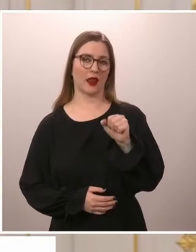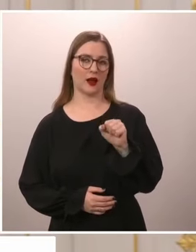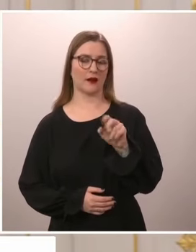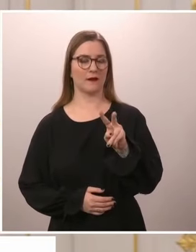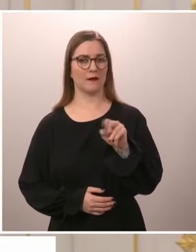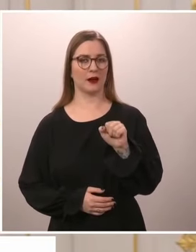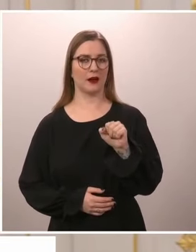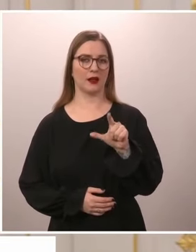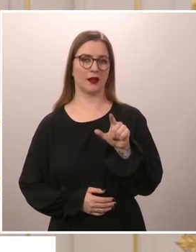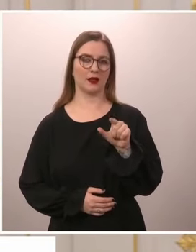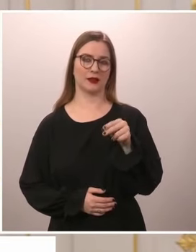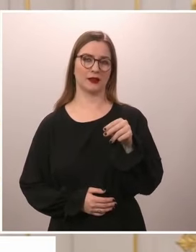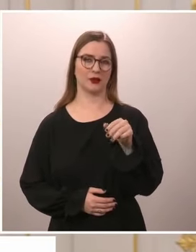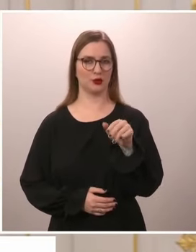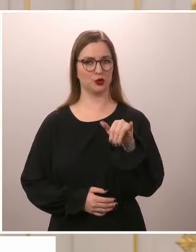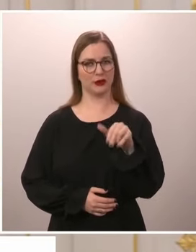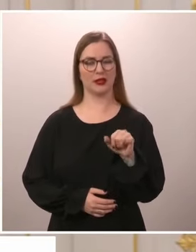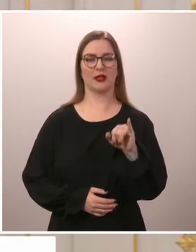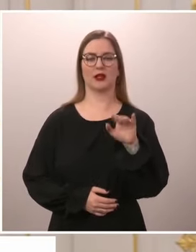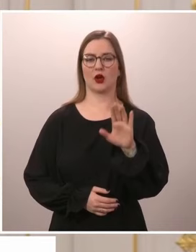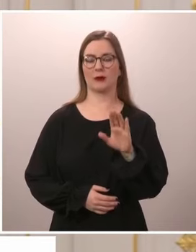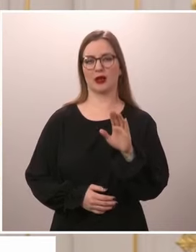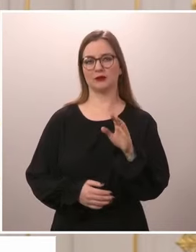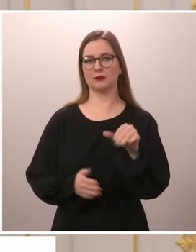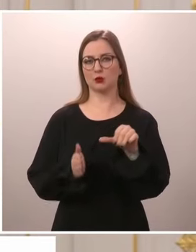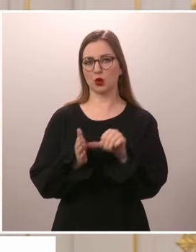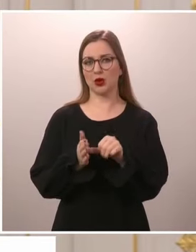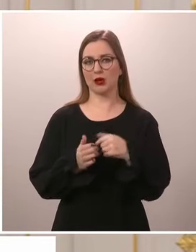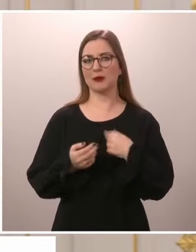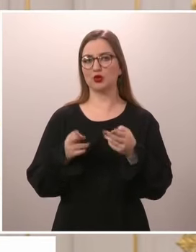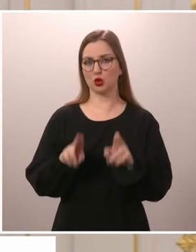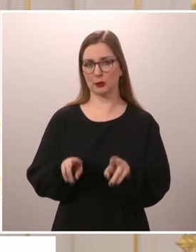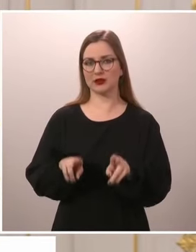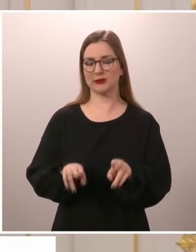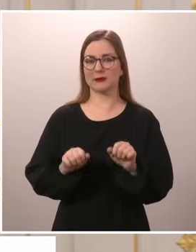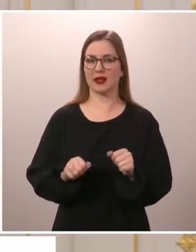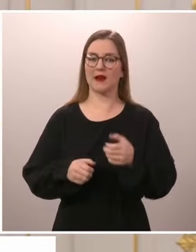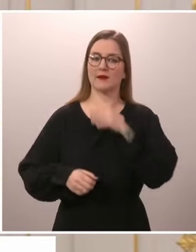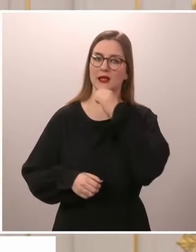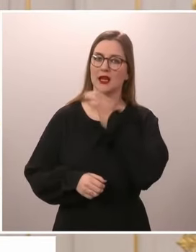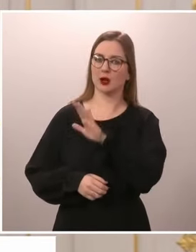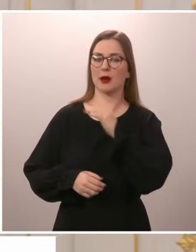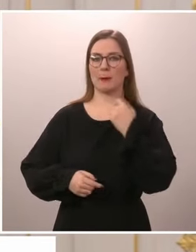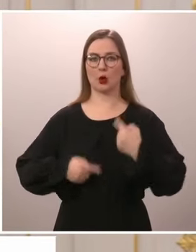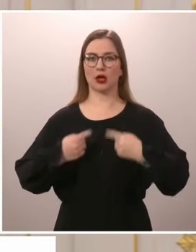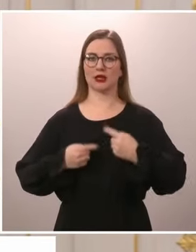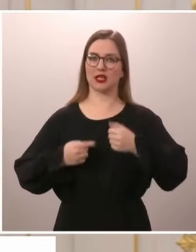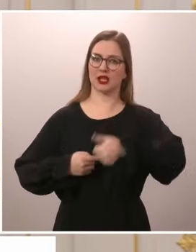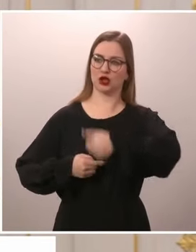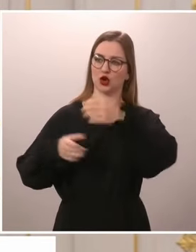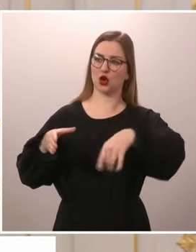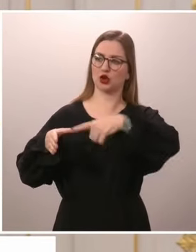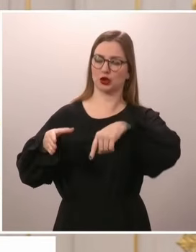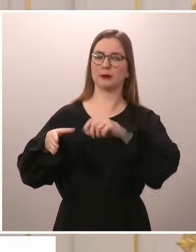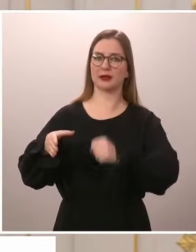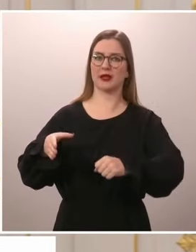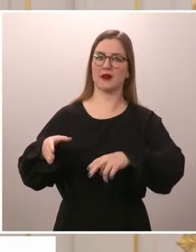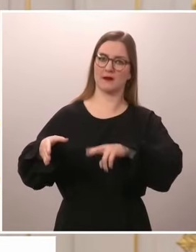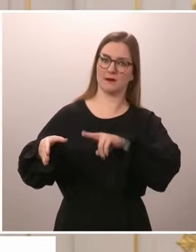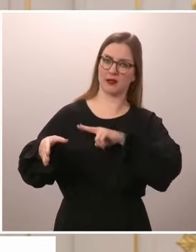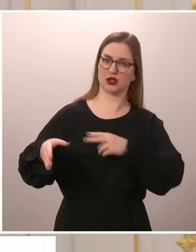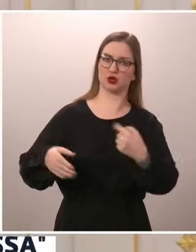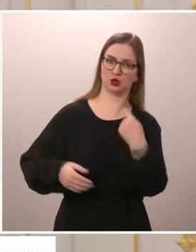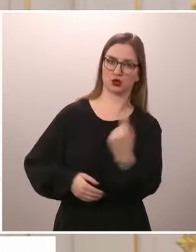Venäjän poliittinen johto pitää saada siitä vastuuseen. Terveeni ilolla sitä, että Venäjän